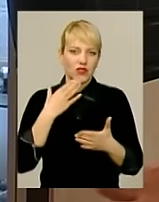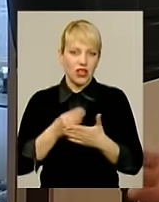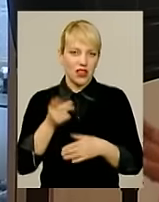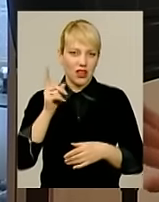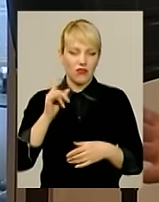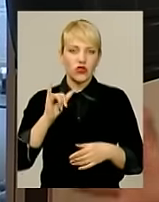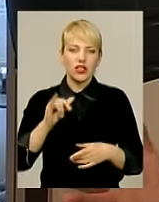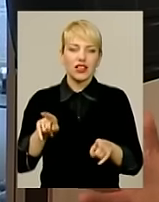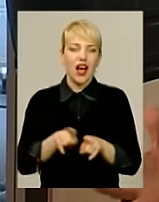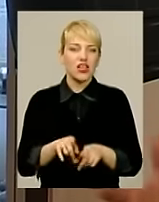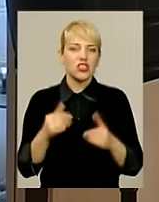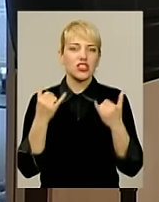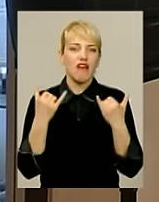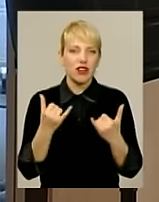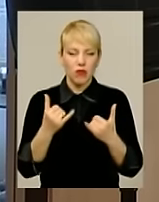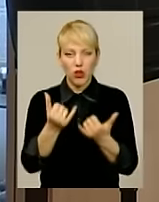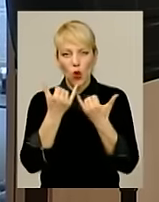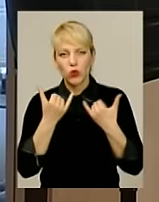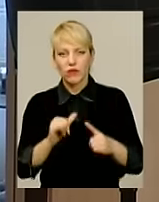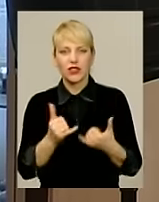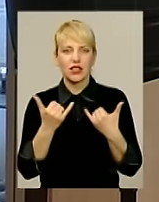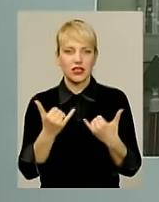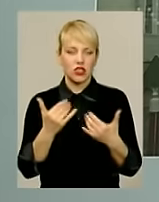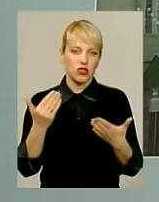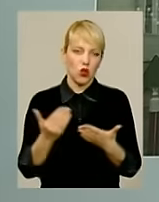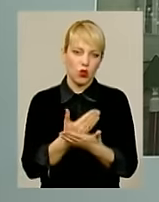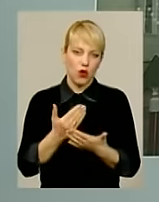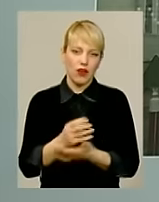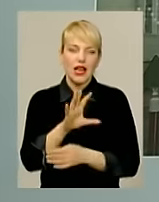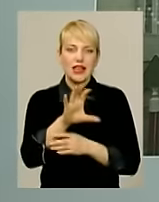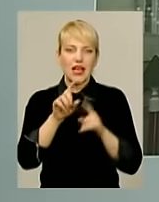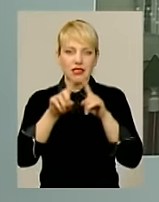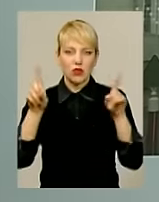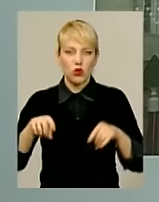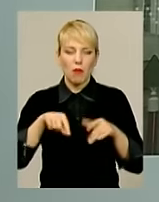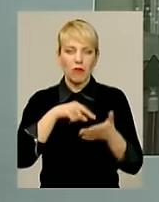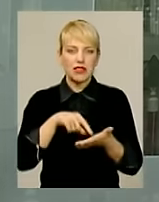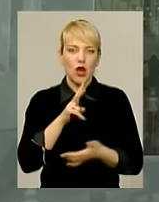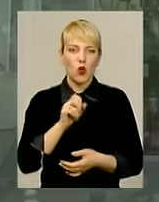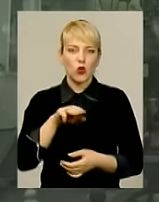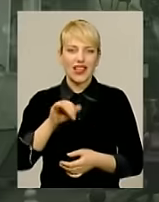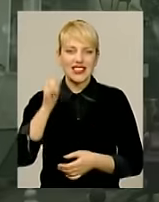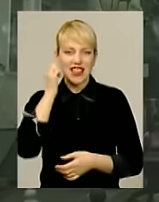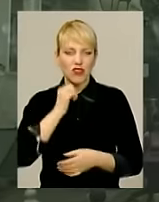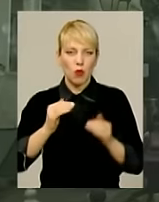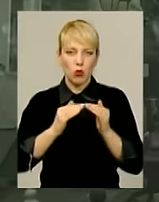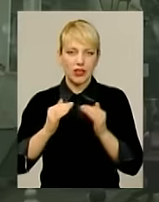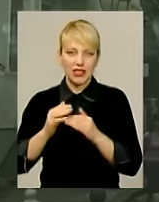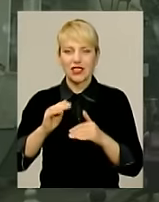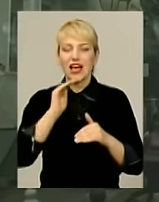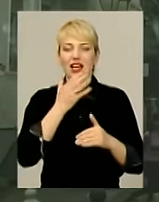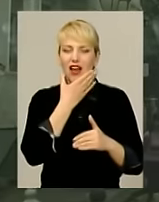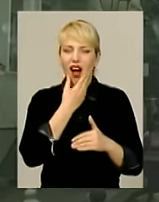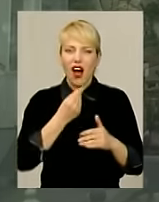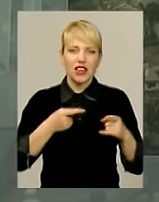також удивлює і зараз нова. На світлинах міста Кутаїсі. Тут і старовині будинки, і затишні вулички, і